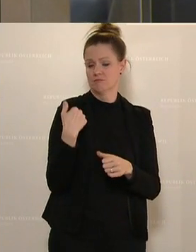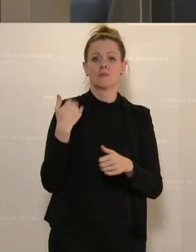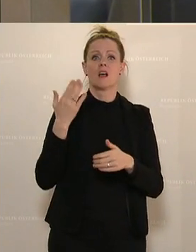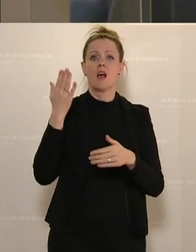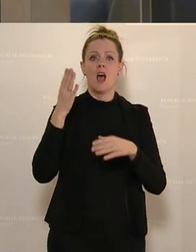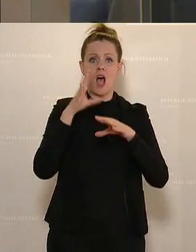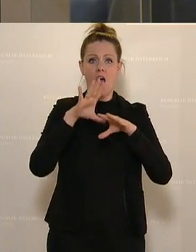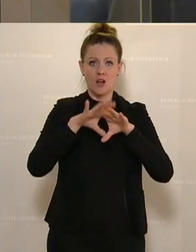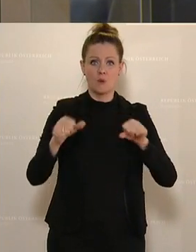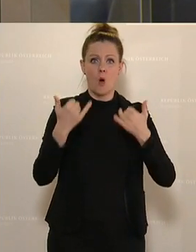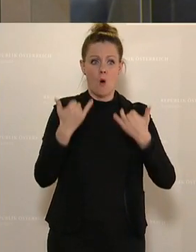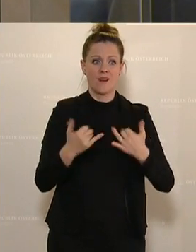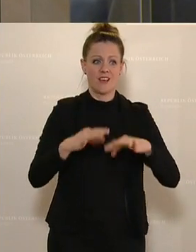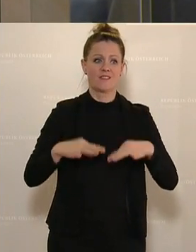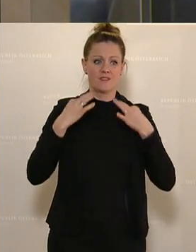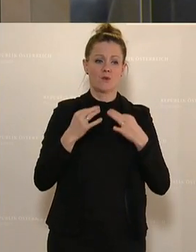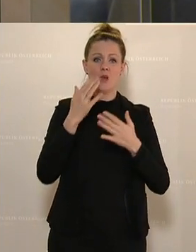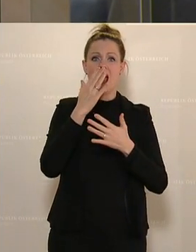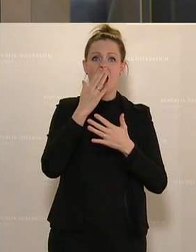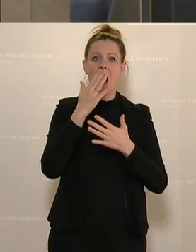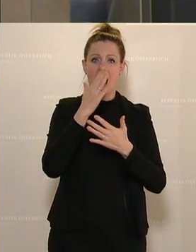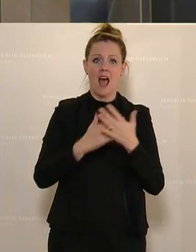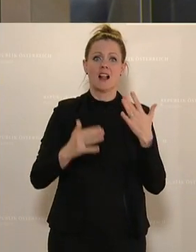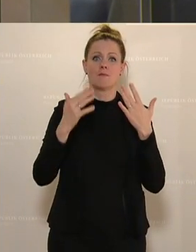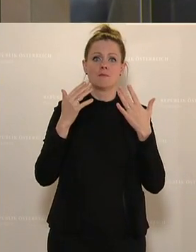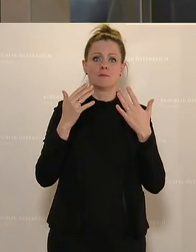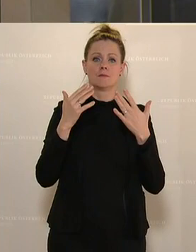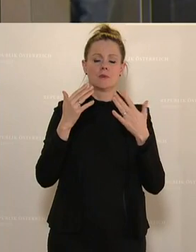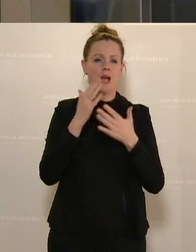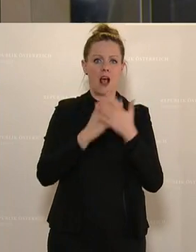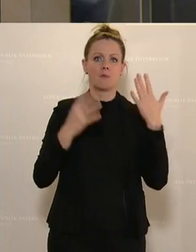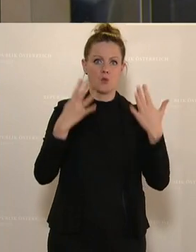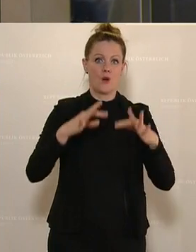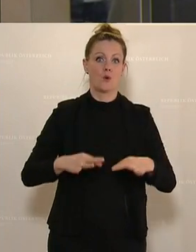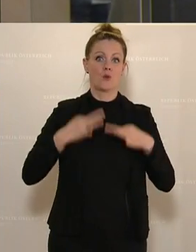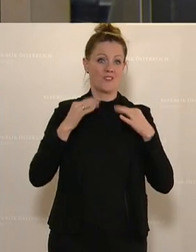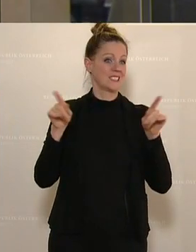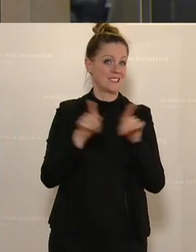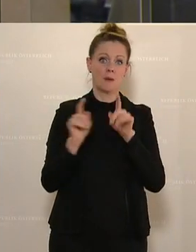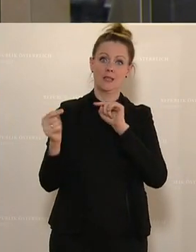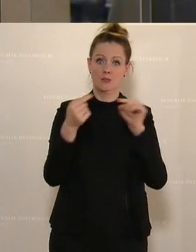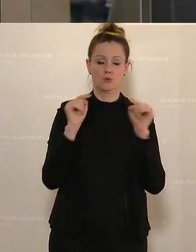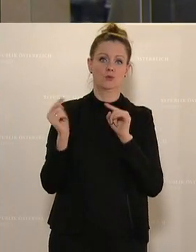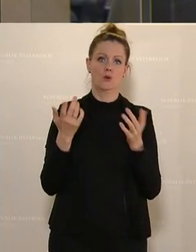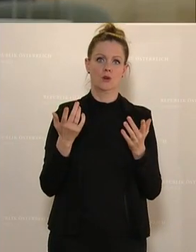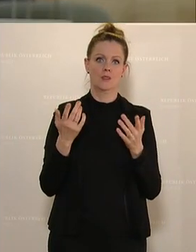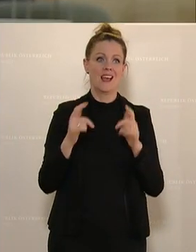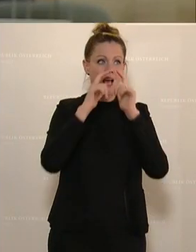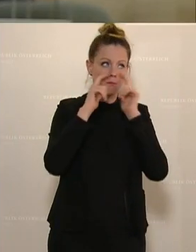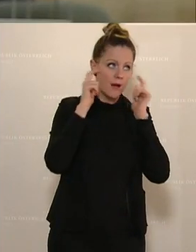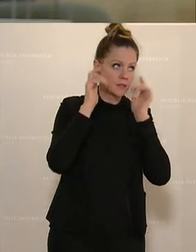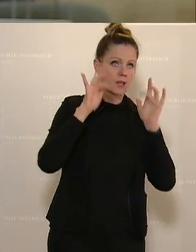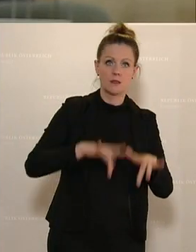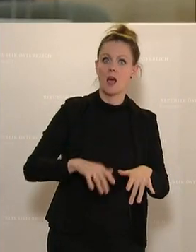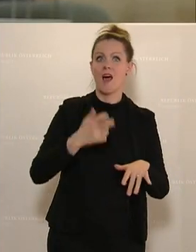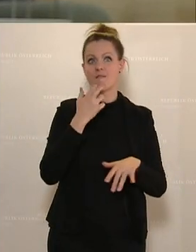August Wöginger, heute um 8.30 Uhr in der Früh, genau die gleiche Debatte. Es geht mir weder darum, hier zu beurteilen, ob jemand mit einer Maske hier